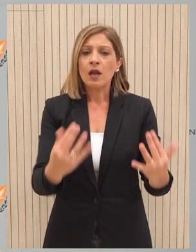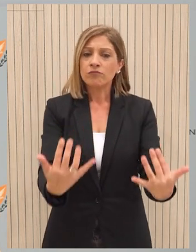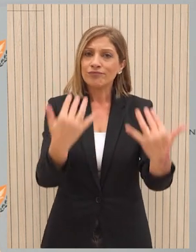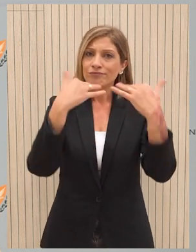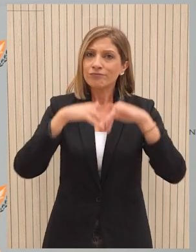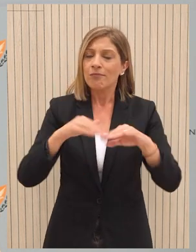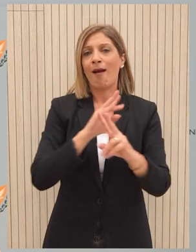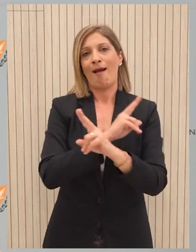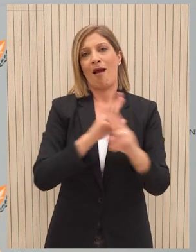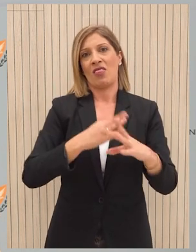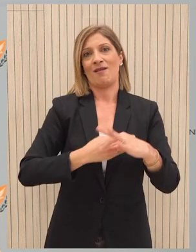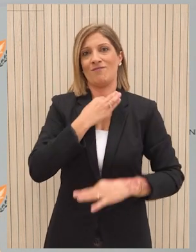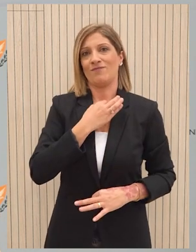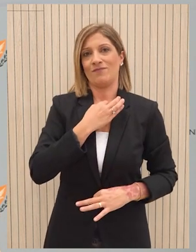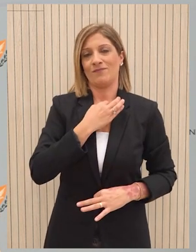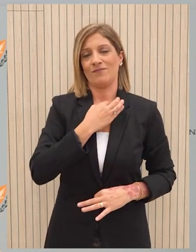αλλά και την αξιοκρατία.